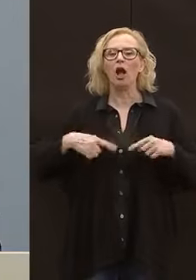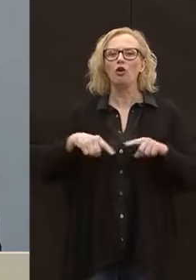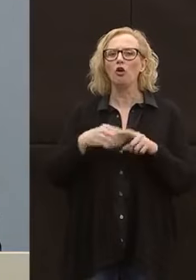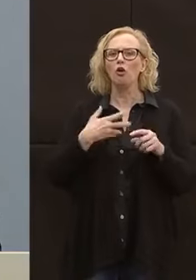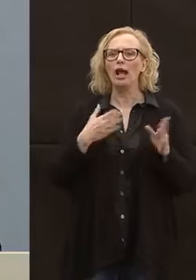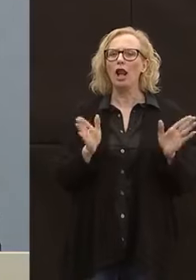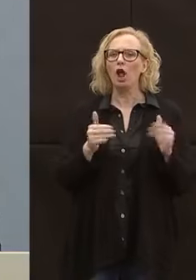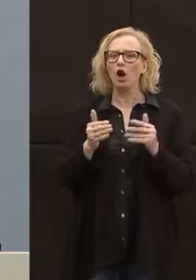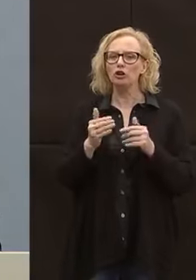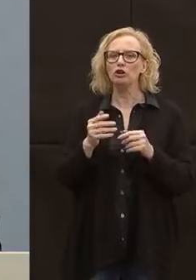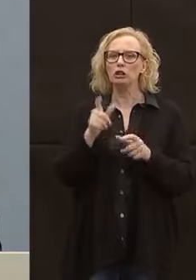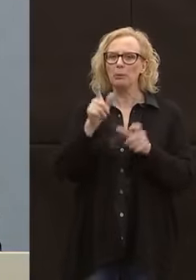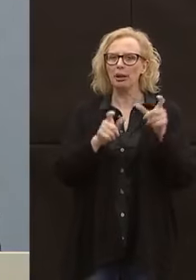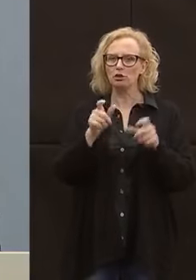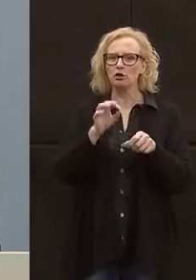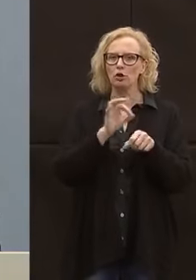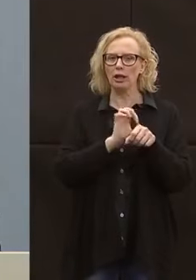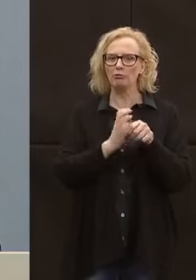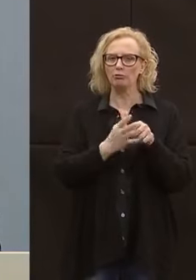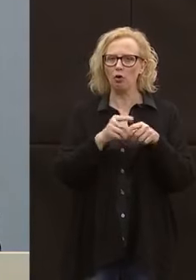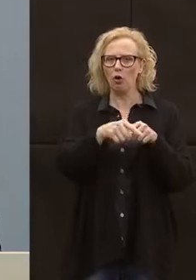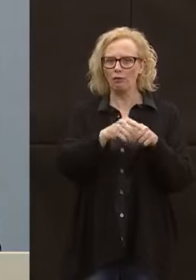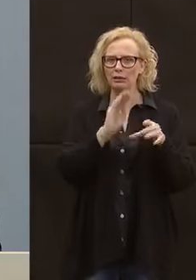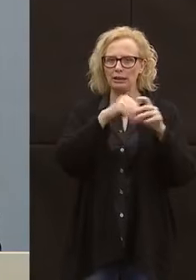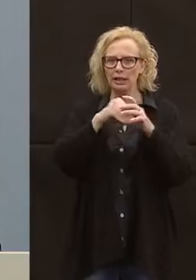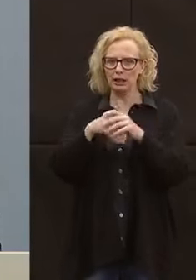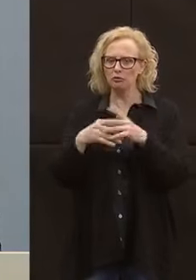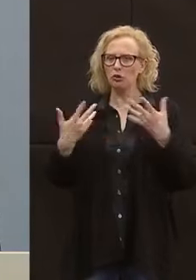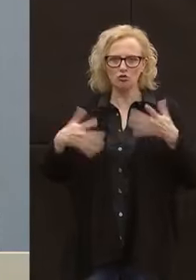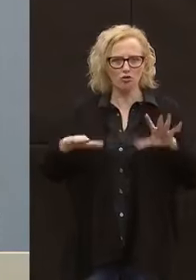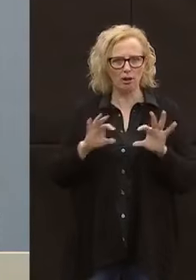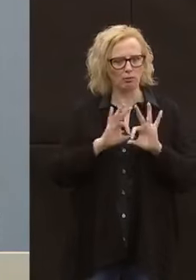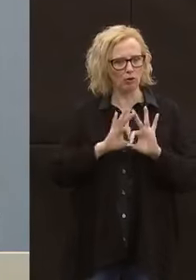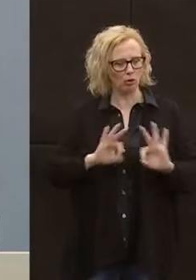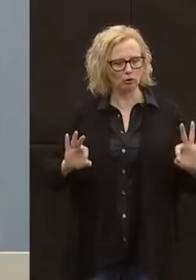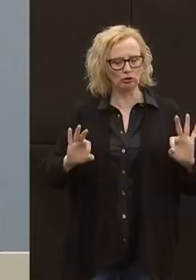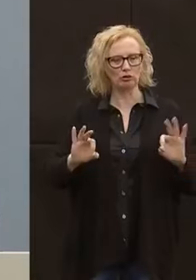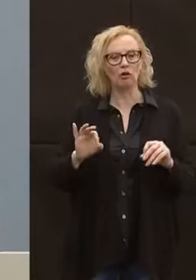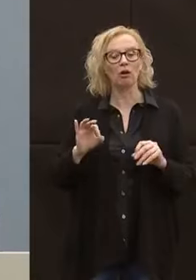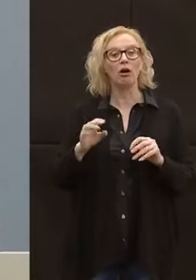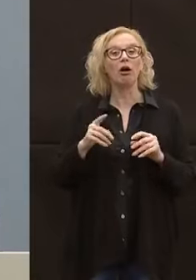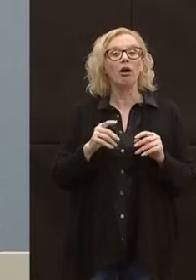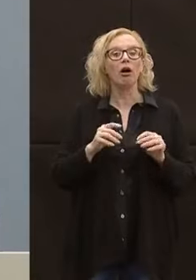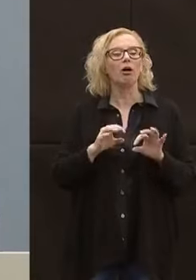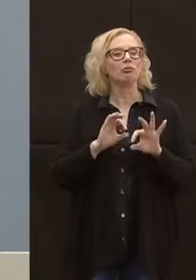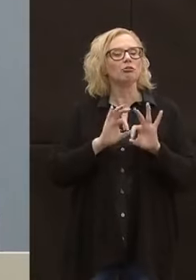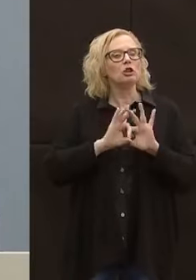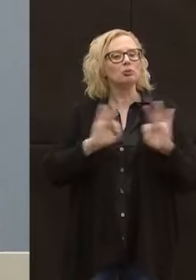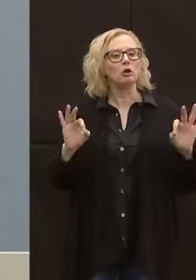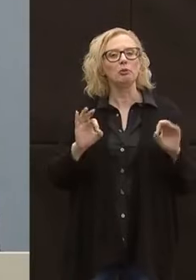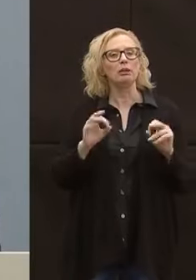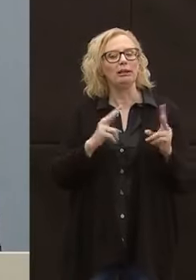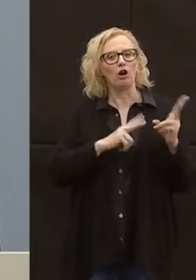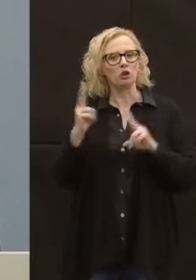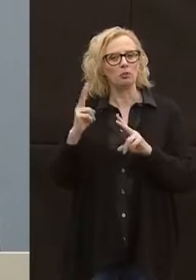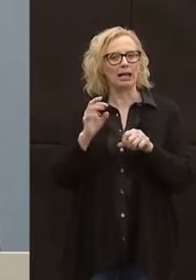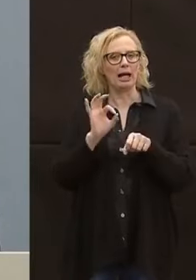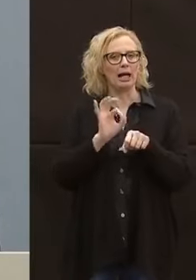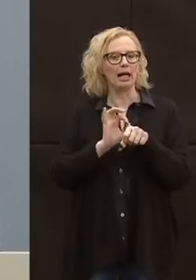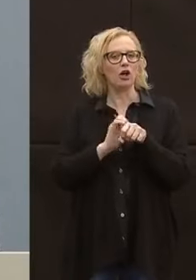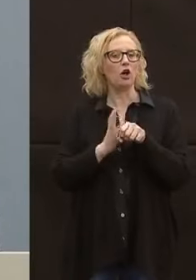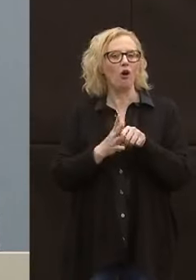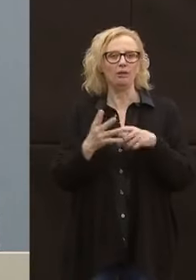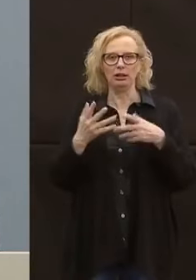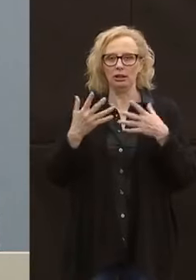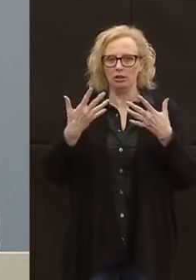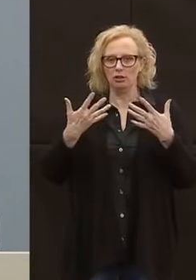mettere le persone positivi li abbiamo già messi in campo. L'eventuale presenza di ospedali Covid, crediamo che anche per